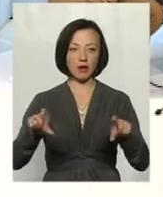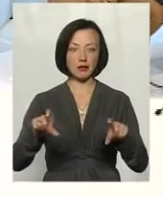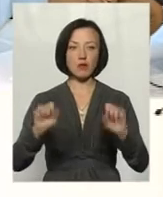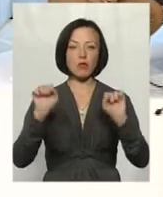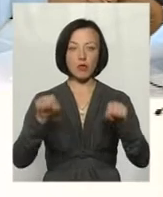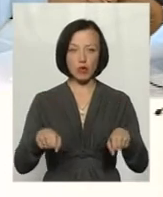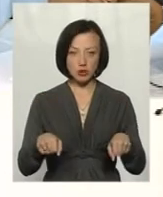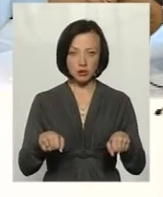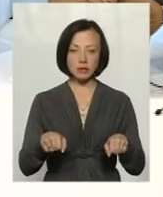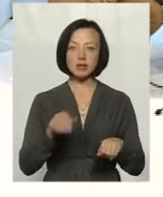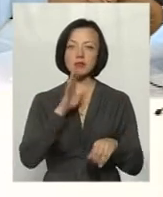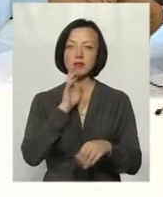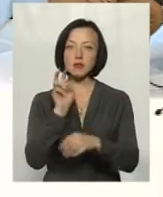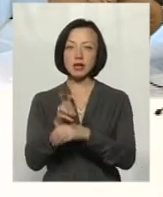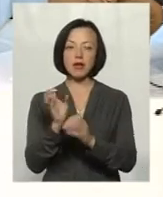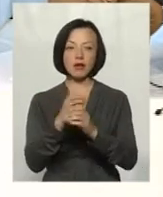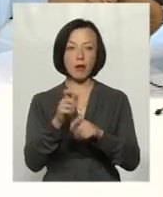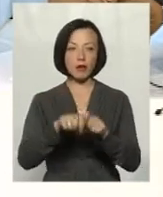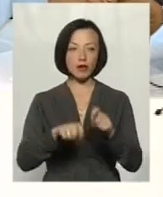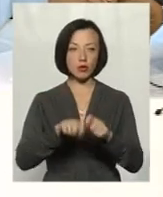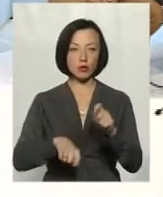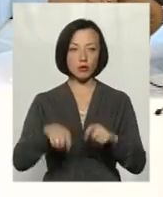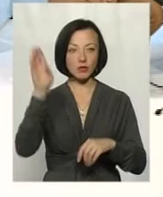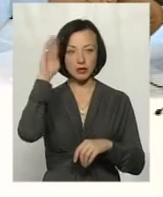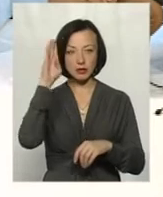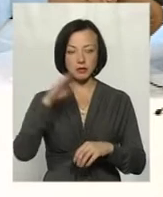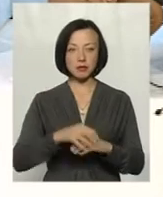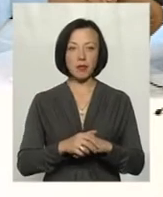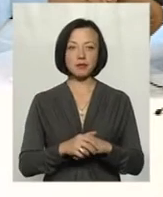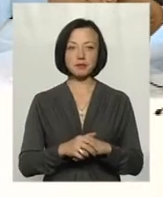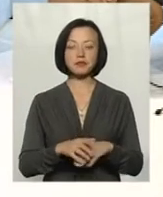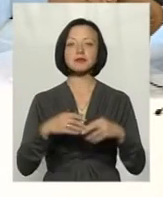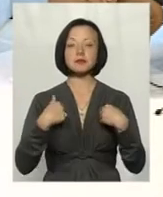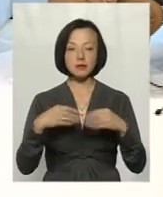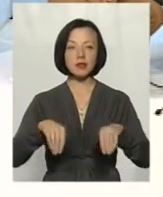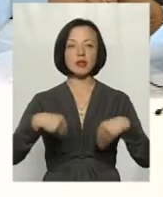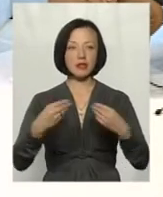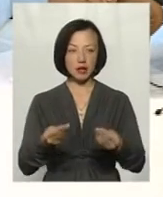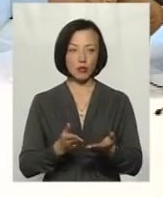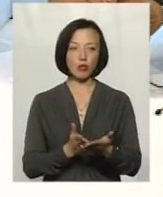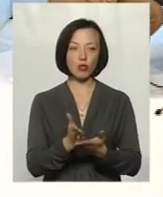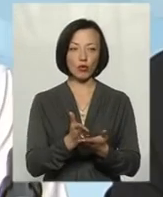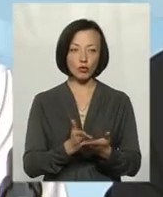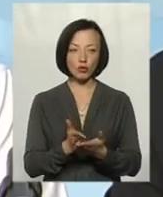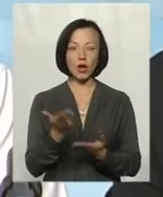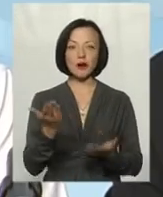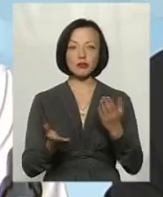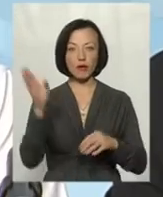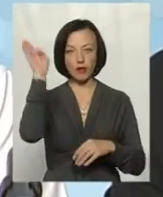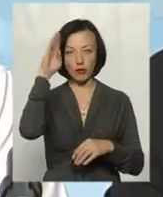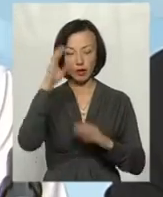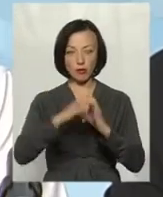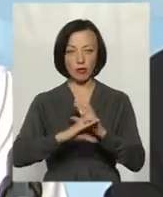Можна до дівчат підійти в лабораторію? Де можна зробити аналіз? Надаємо послугу, якщо це вода з